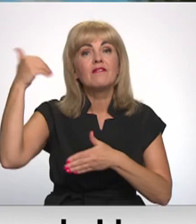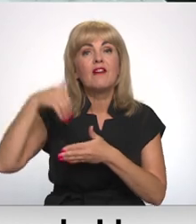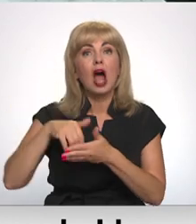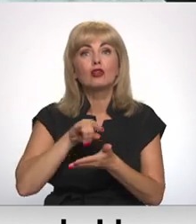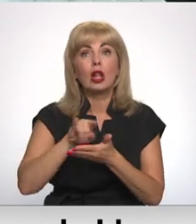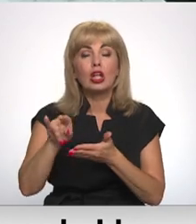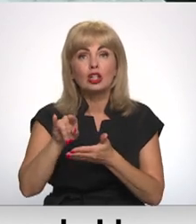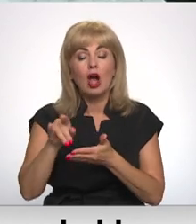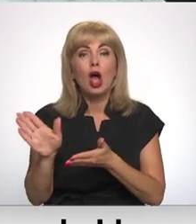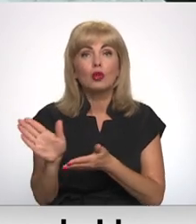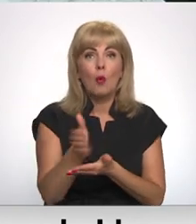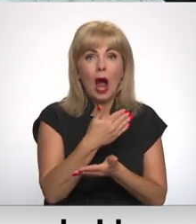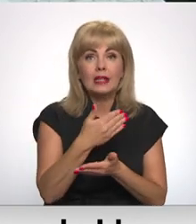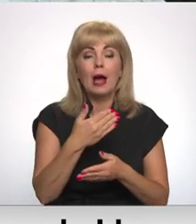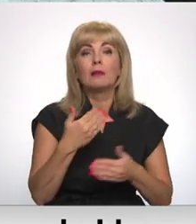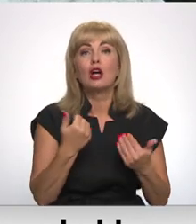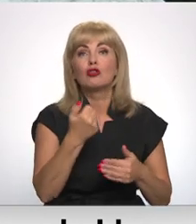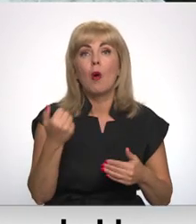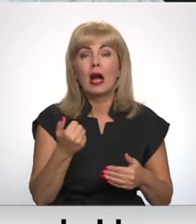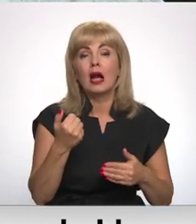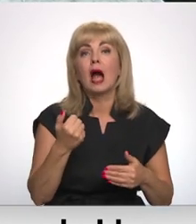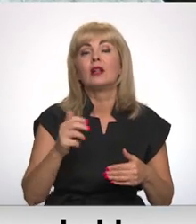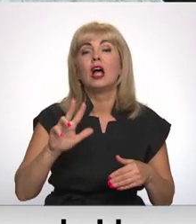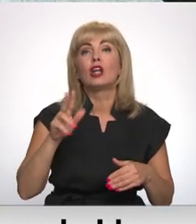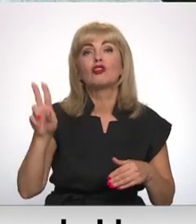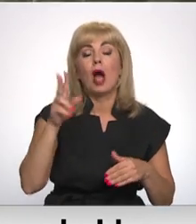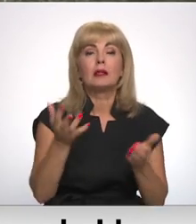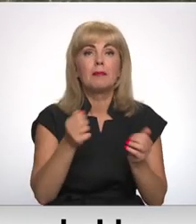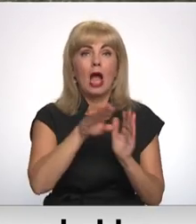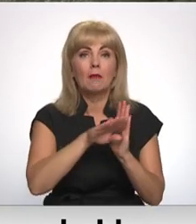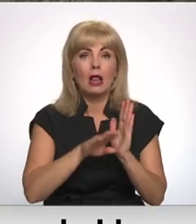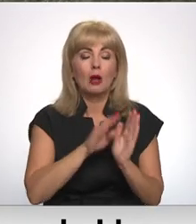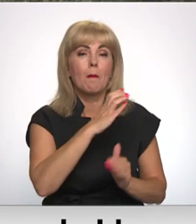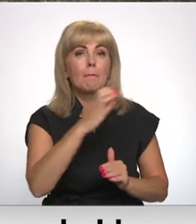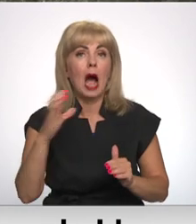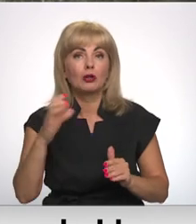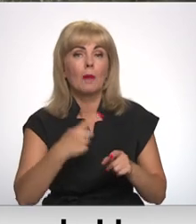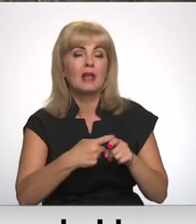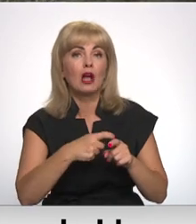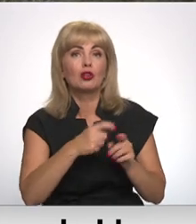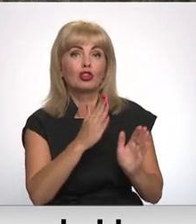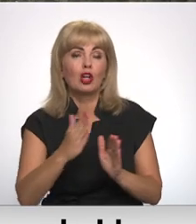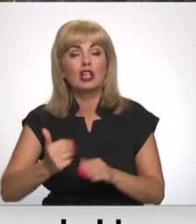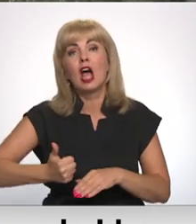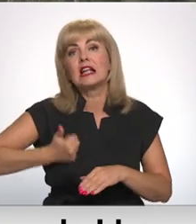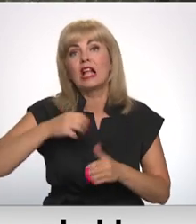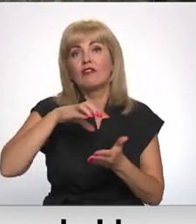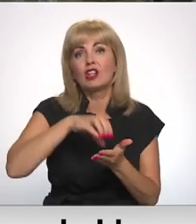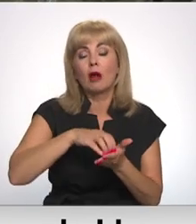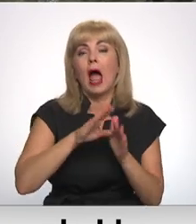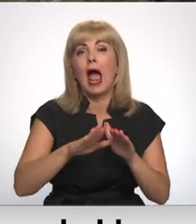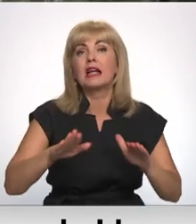noņemta izpildot šā gadu 23. jūnijā pieņemto likumu par padomi un nacistisko režīmu slavinošo objektu eksponēšanas